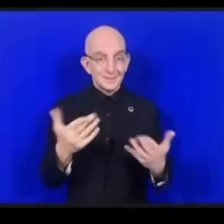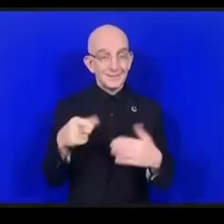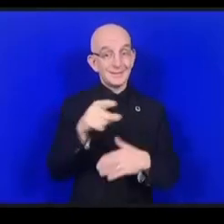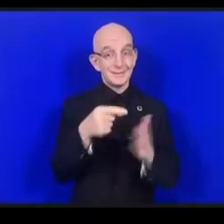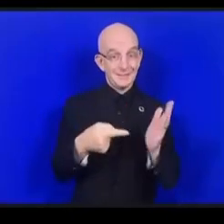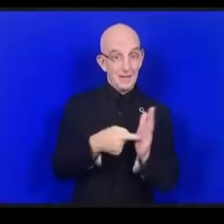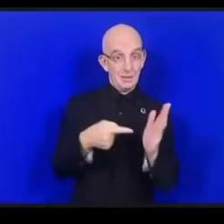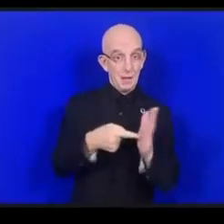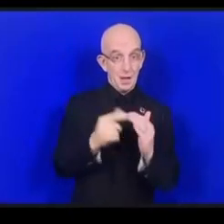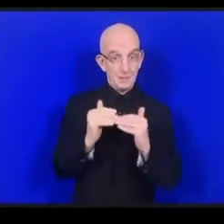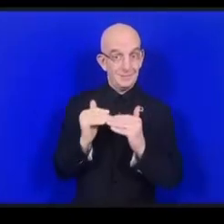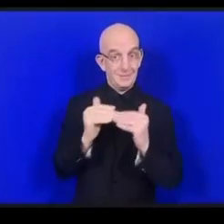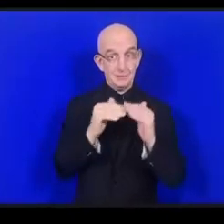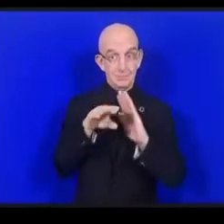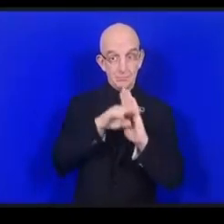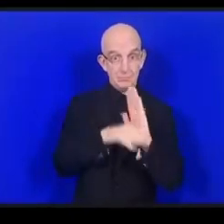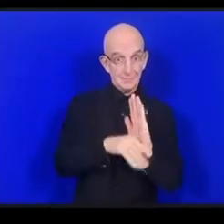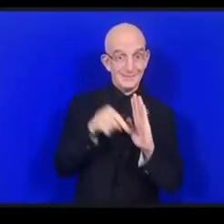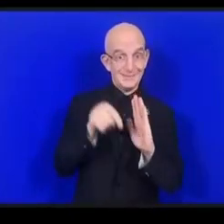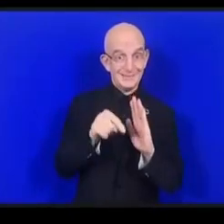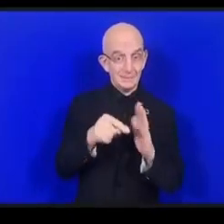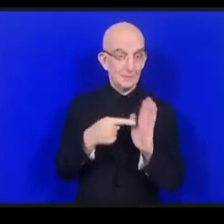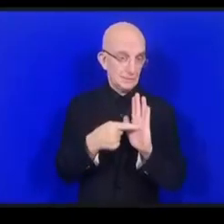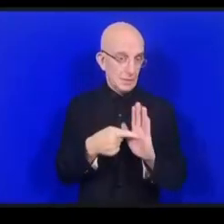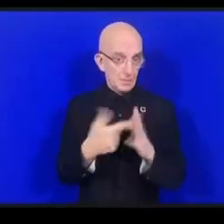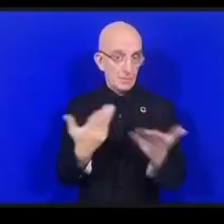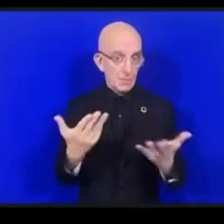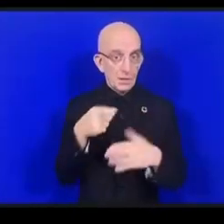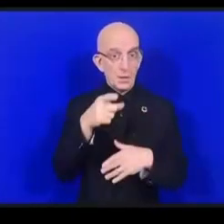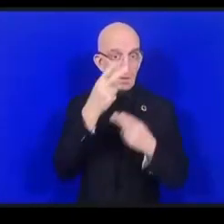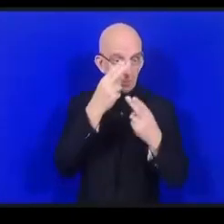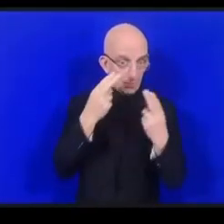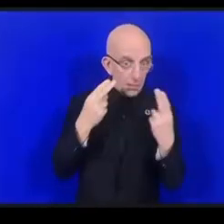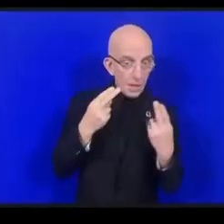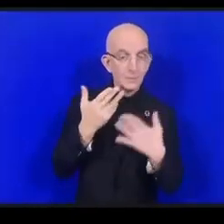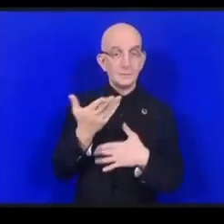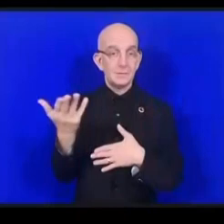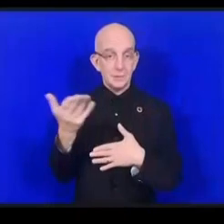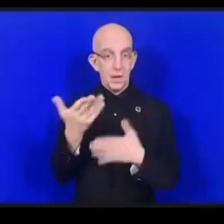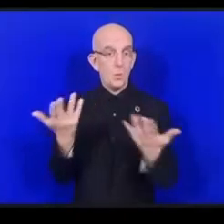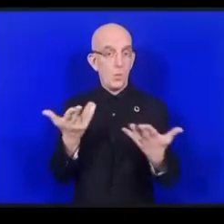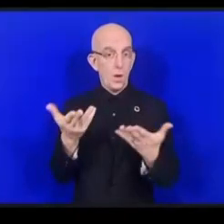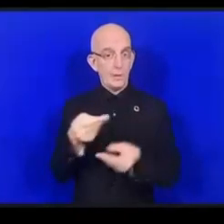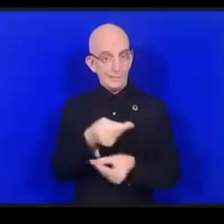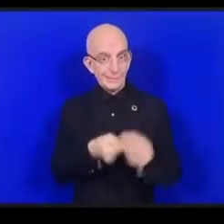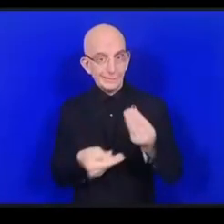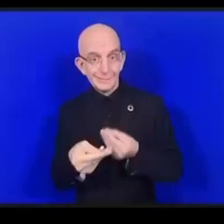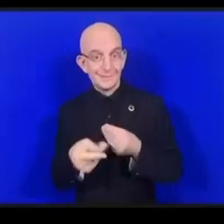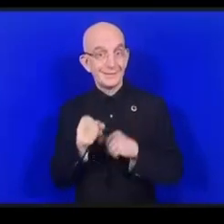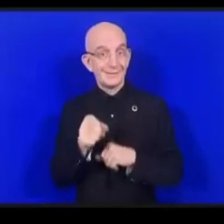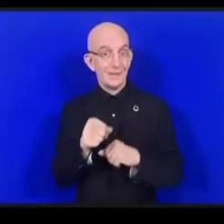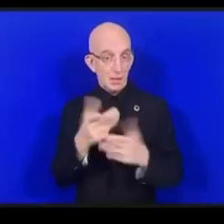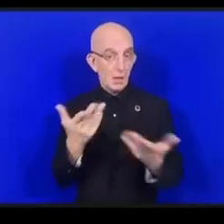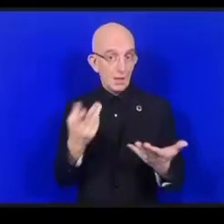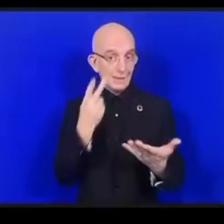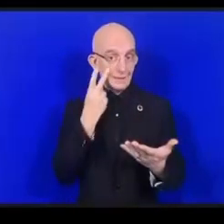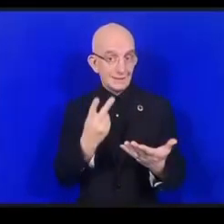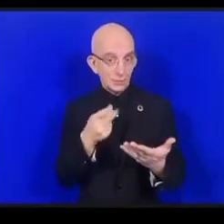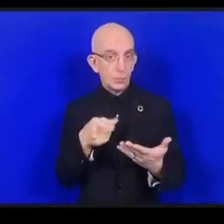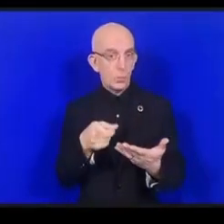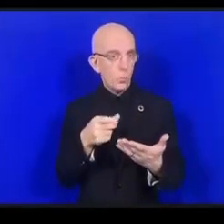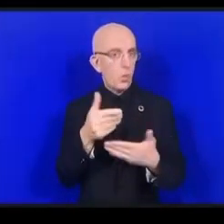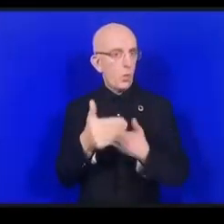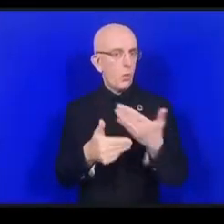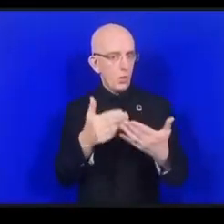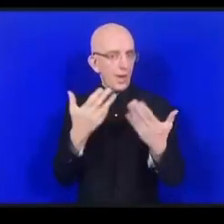برامج لمن هم ضعف النظر لدينا بلجي مثلا